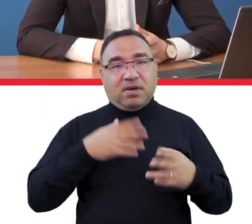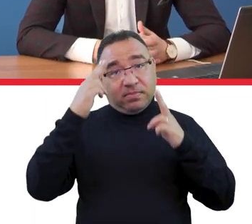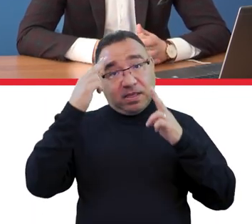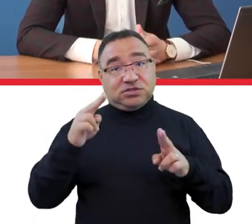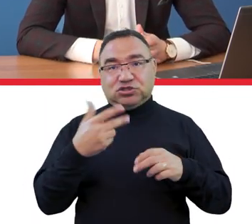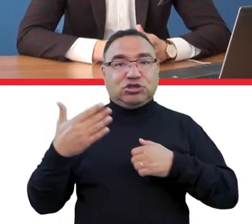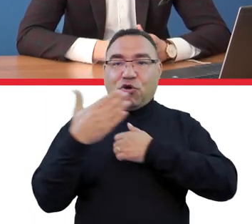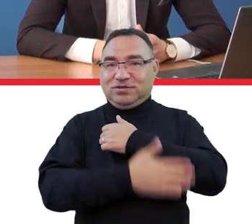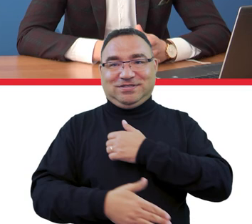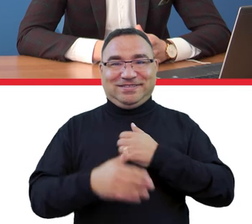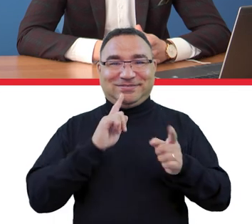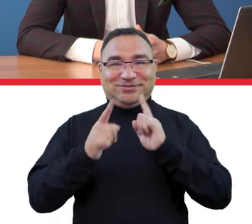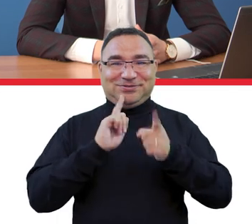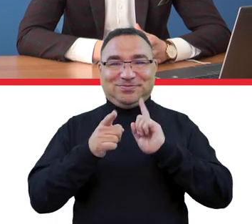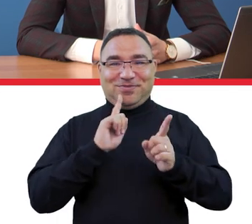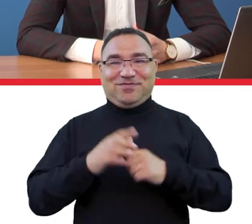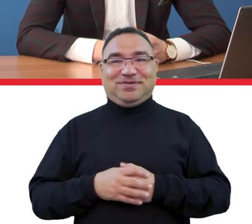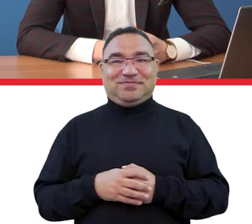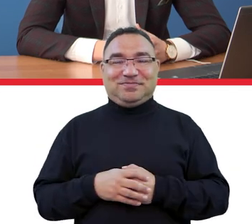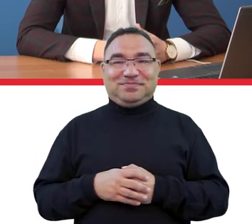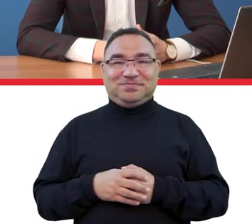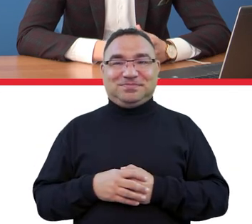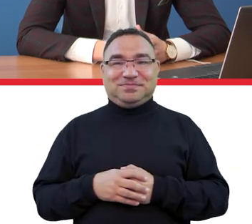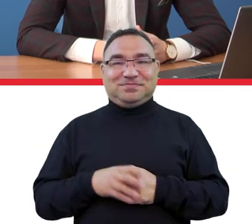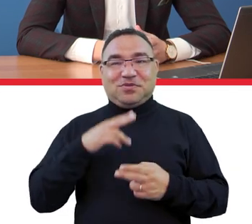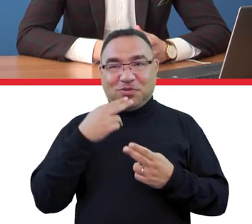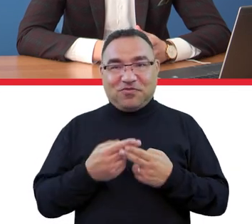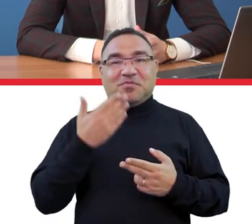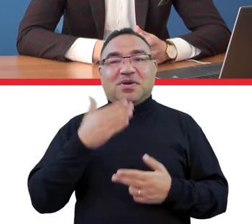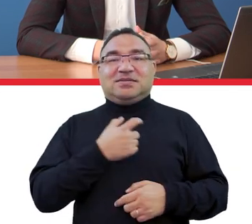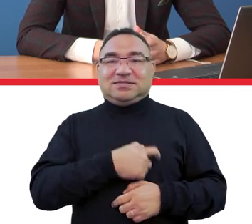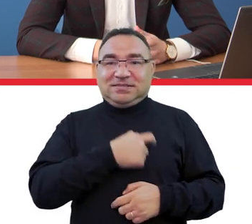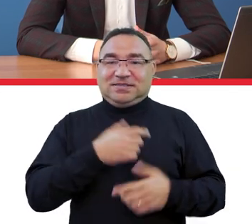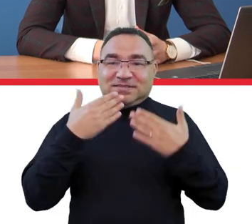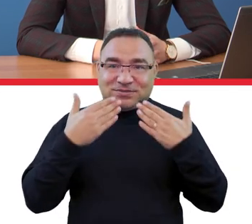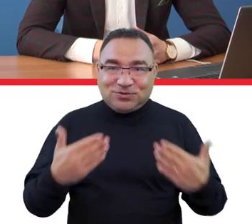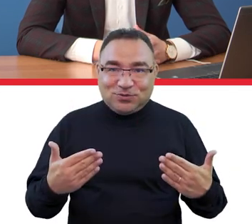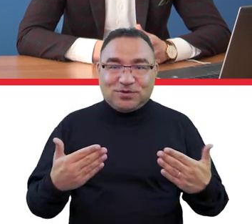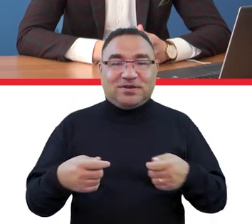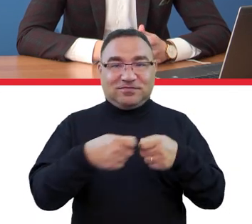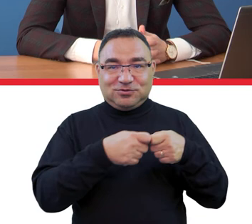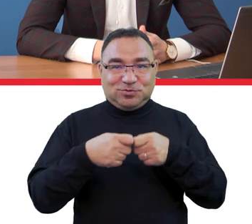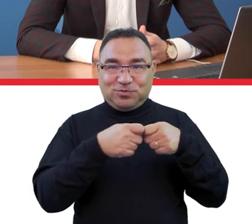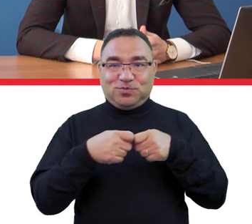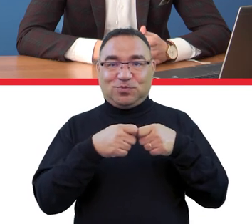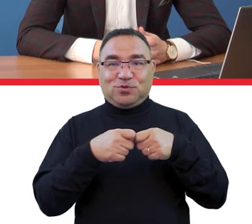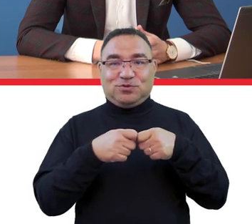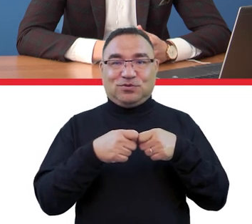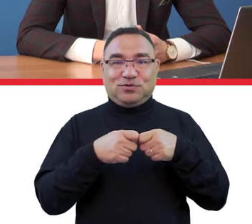nadzieję że to nie ostatni nasz live też bardzo bardzo serdecznie dziękuję za tą wspólną